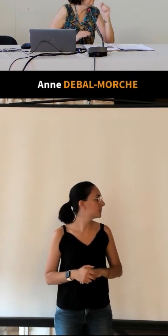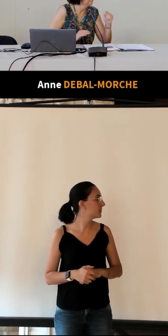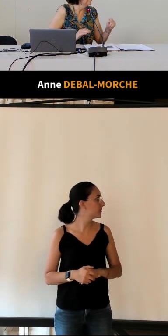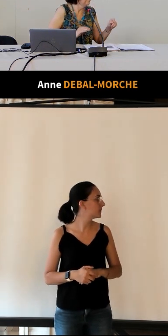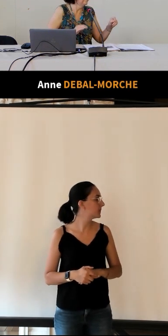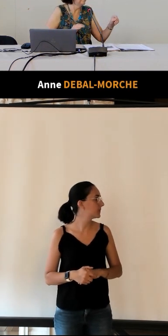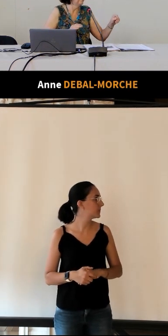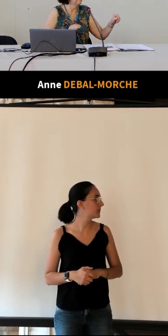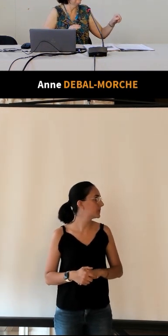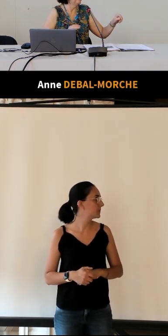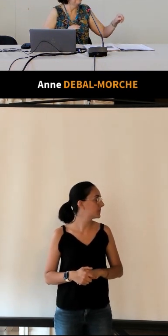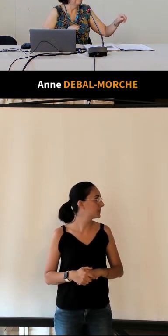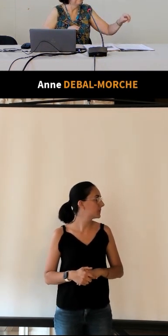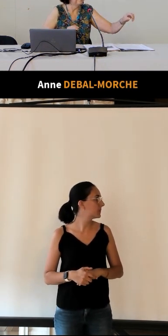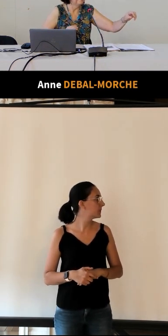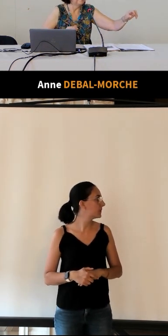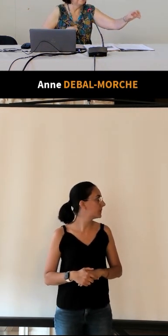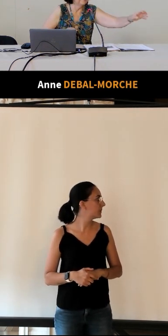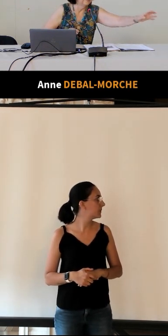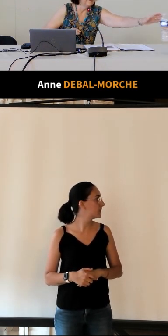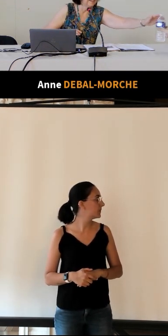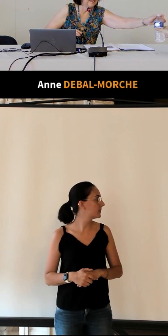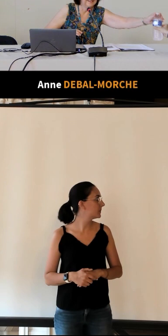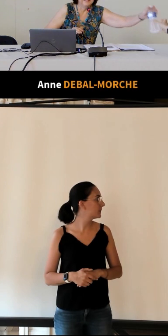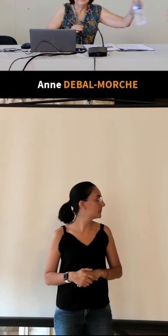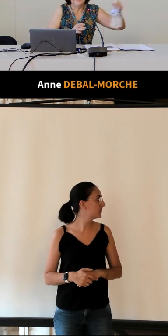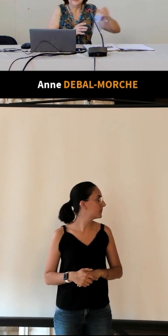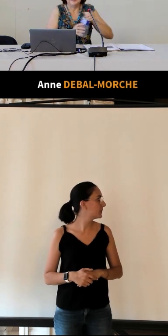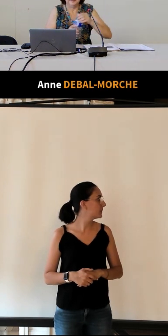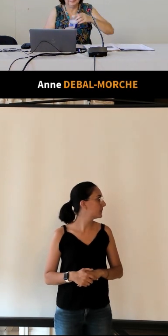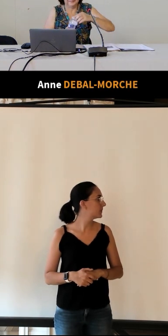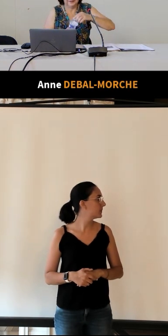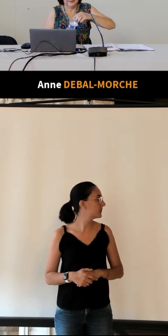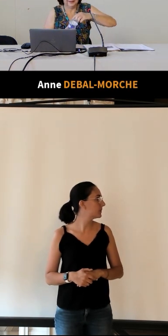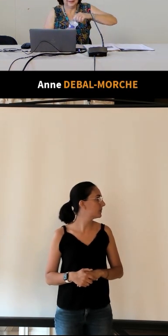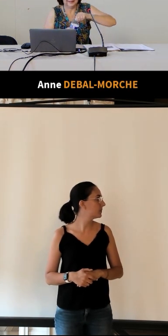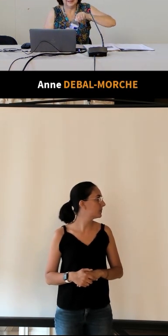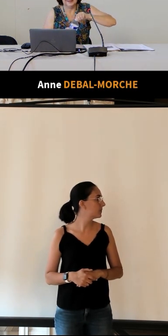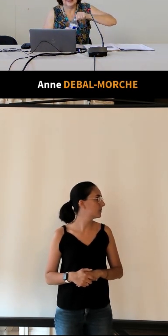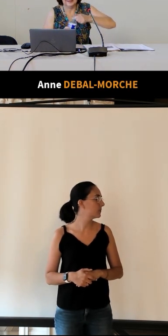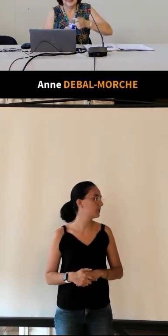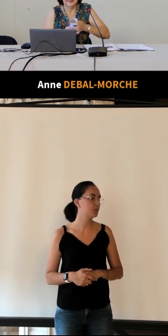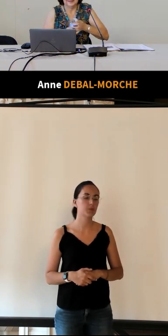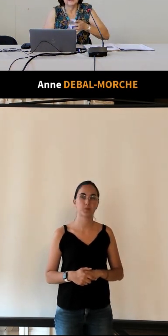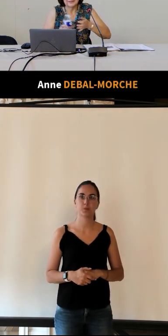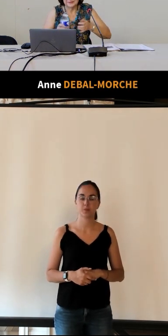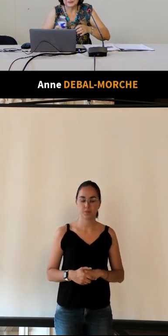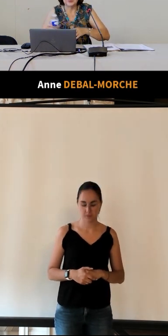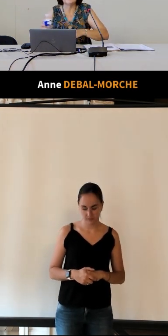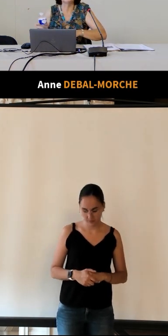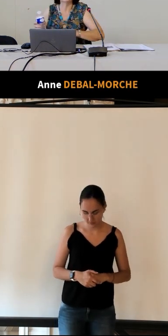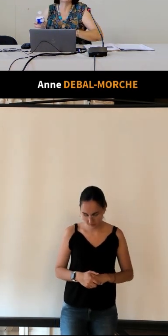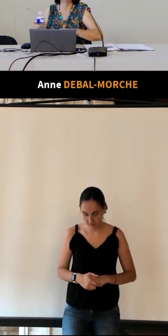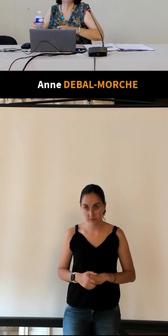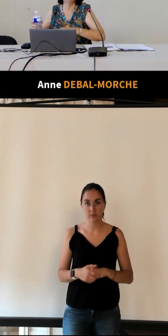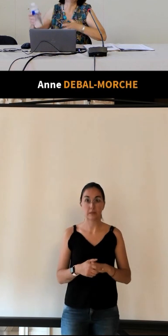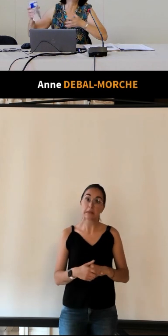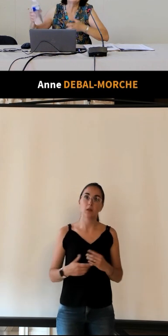avoir